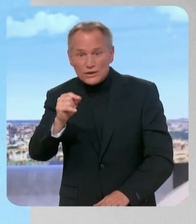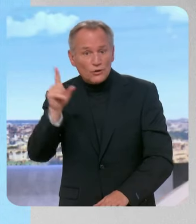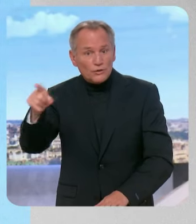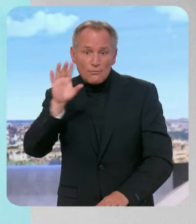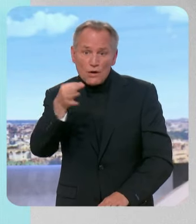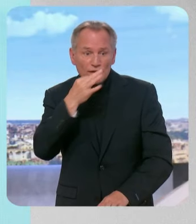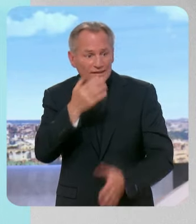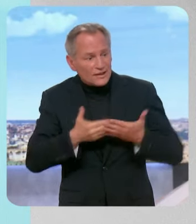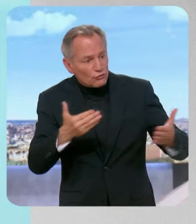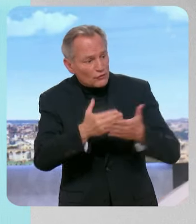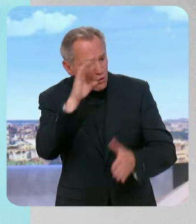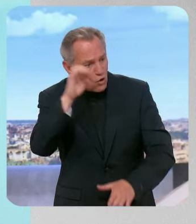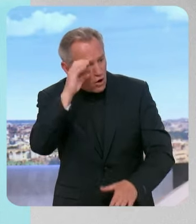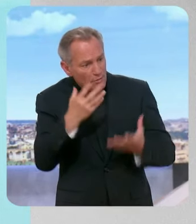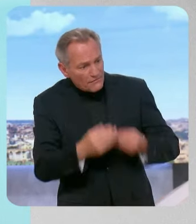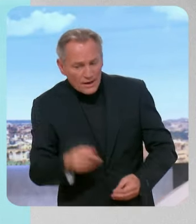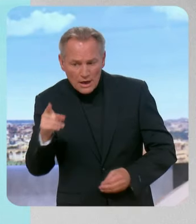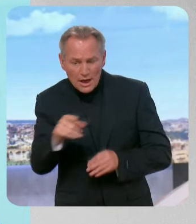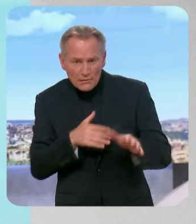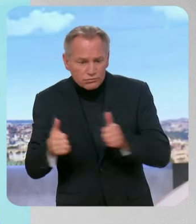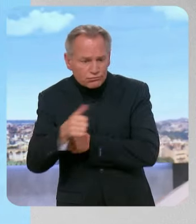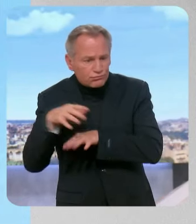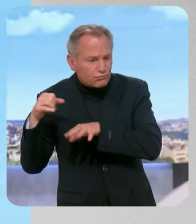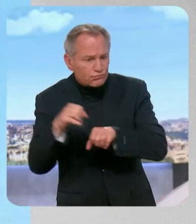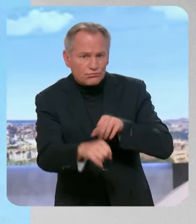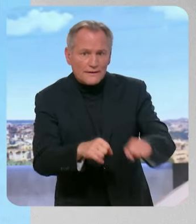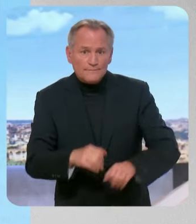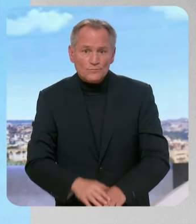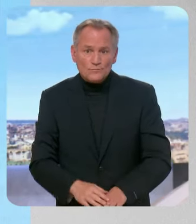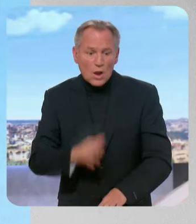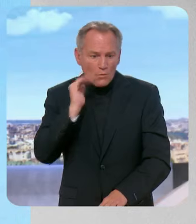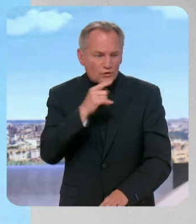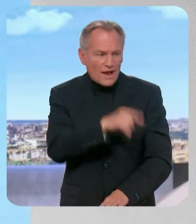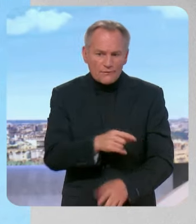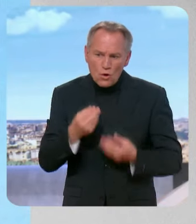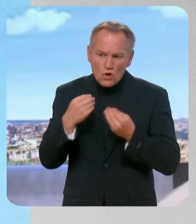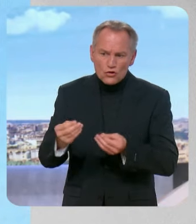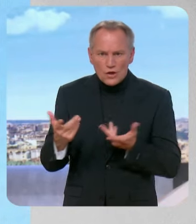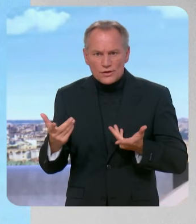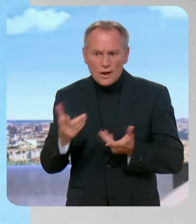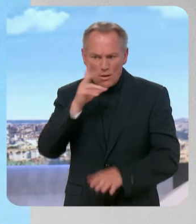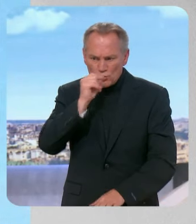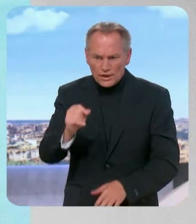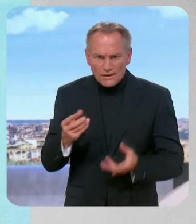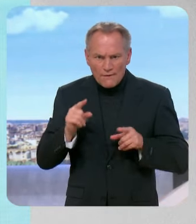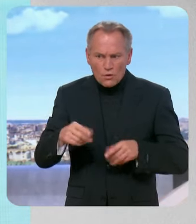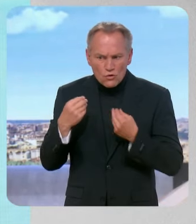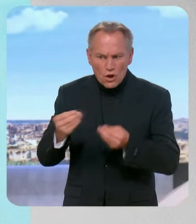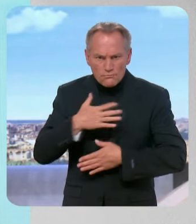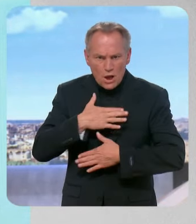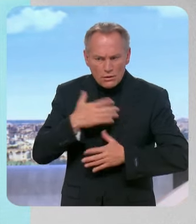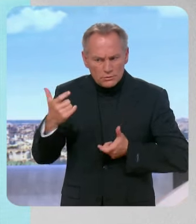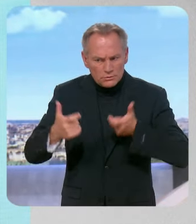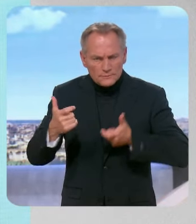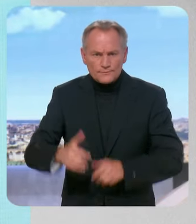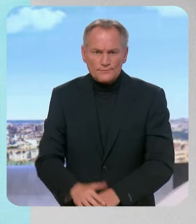d'agiter à nouveau cette menace ou ce sémarisme. mettre en difficulté Vladimir Poutine qui ne sait pas ce qu'il aura en face de lui. D'un conflit à l'autre, la guerre